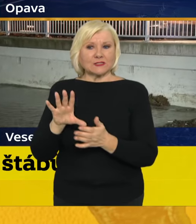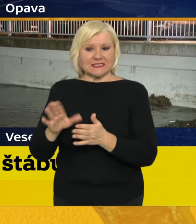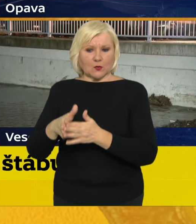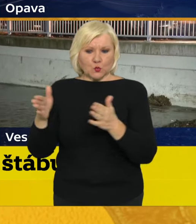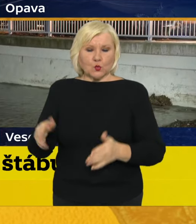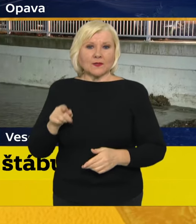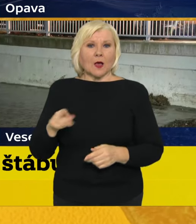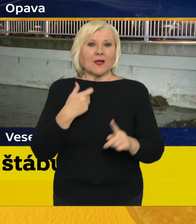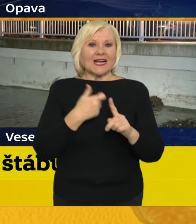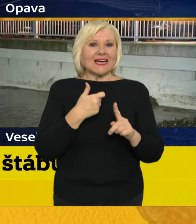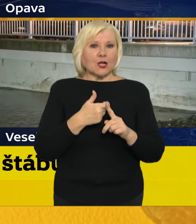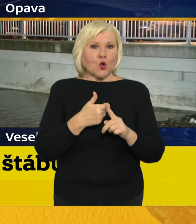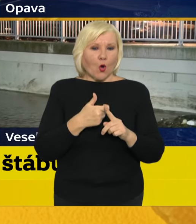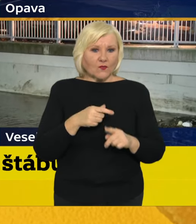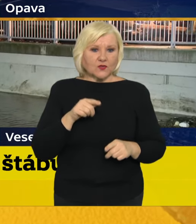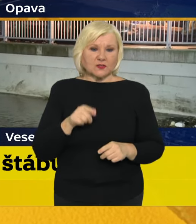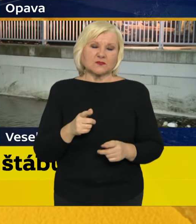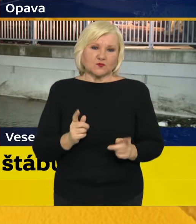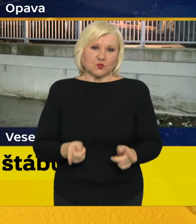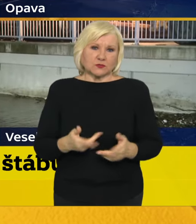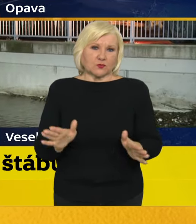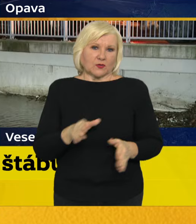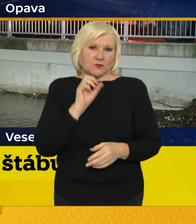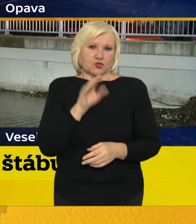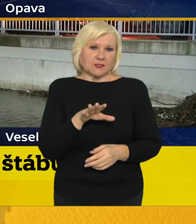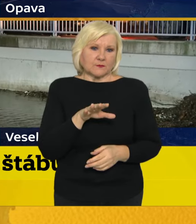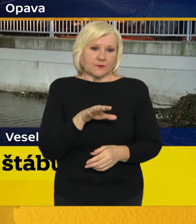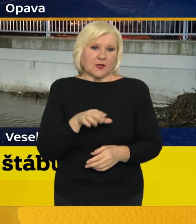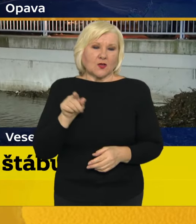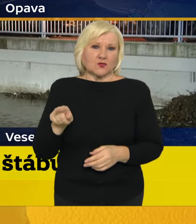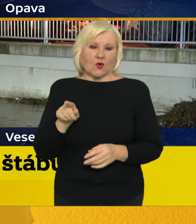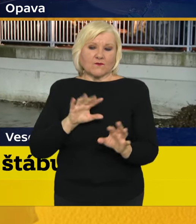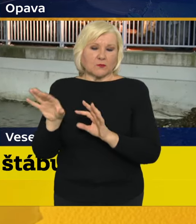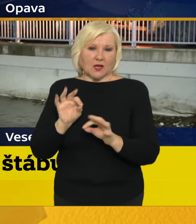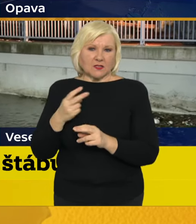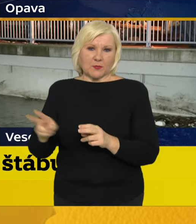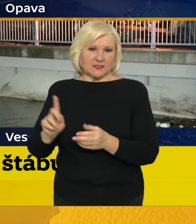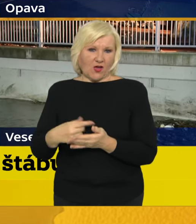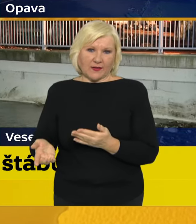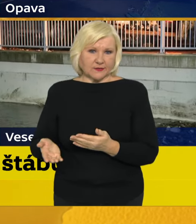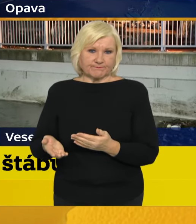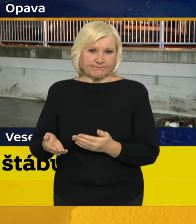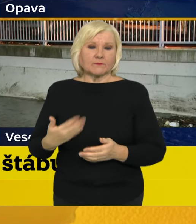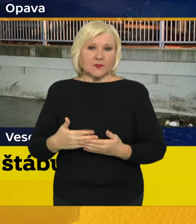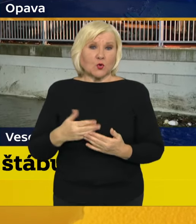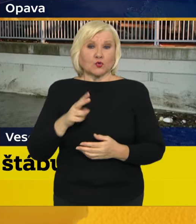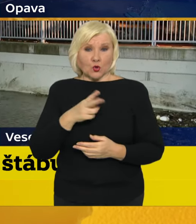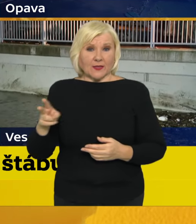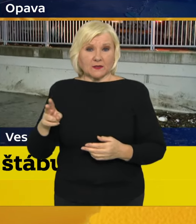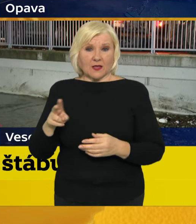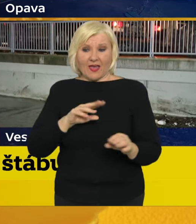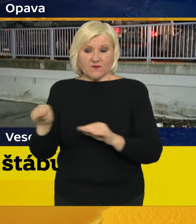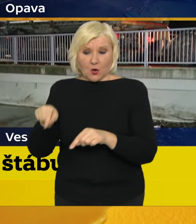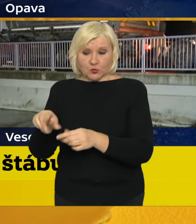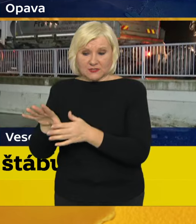Krnově, tak musíme si otevřeně říct, že nebyla úplně ideálně zvolena, protože některé z těch evakuačních